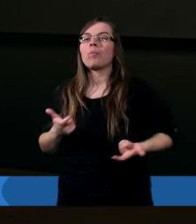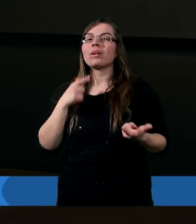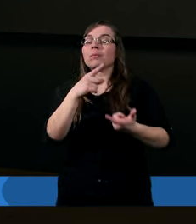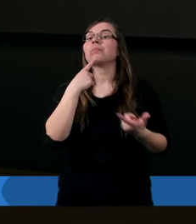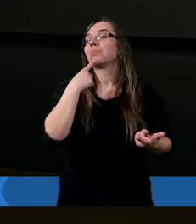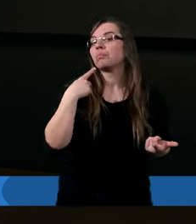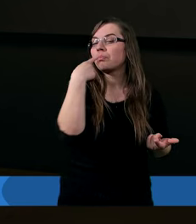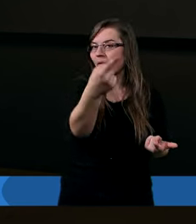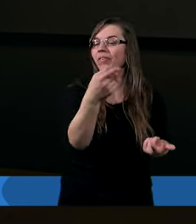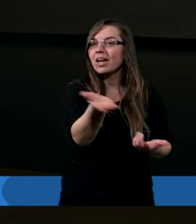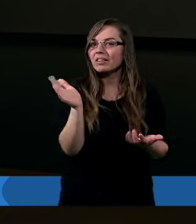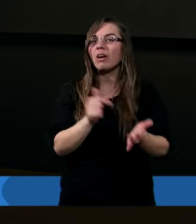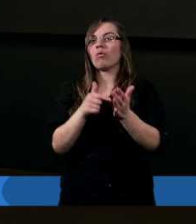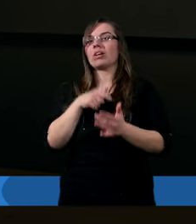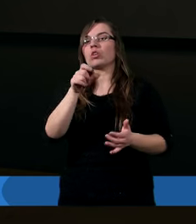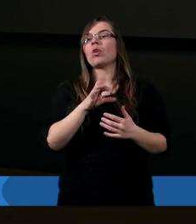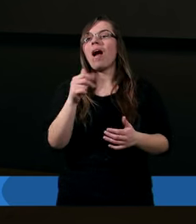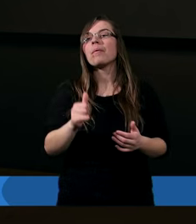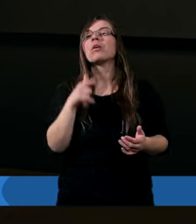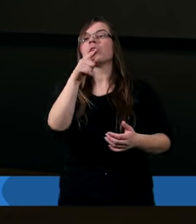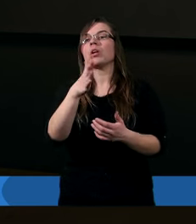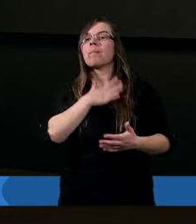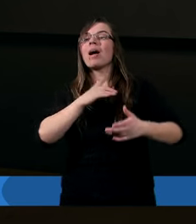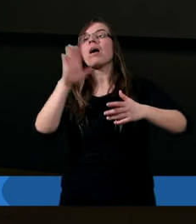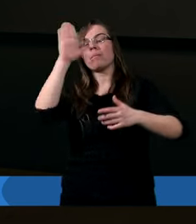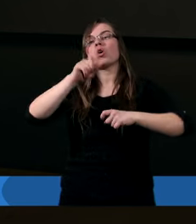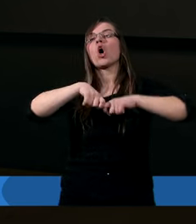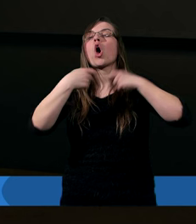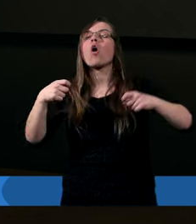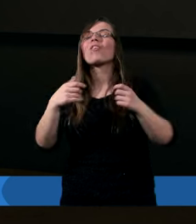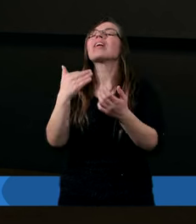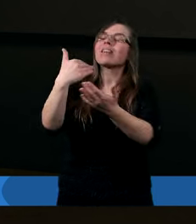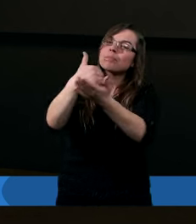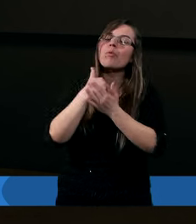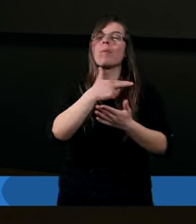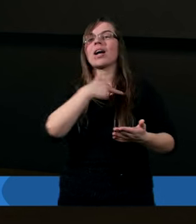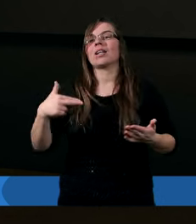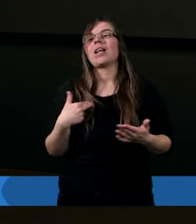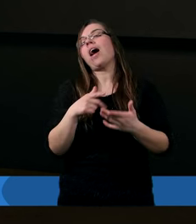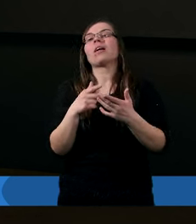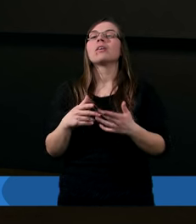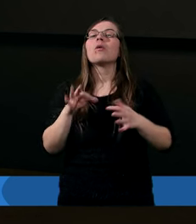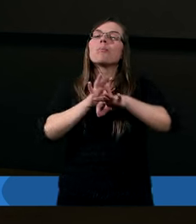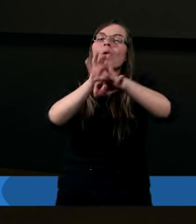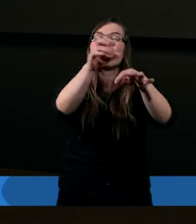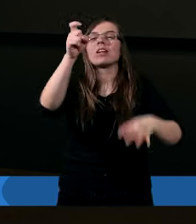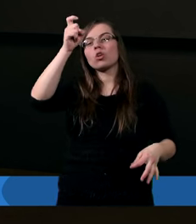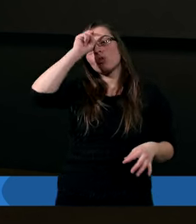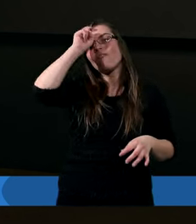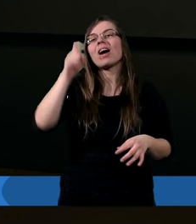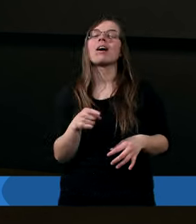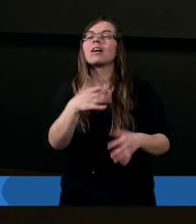tam ci, powiedzą w Damaszku, a więc ma rozwiązanie zaraz, prawda? Prowadzenie człowieka